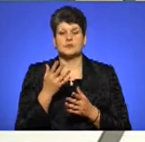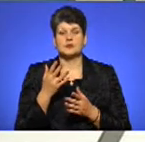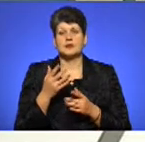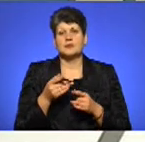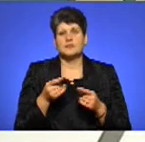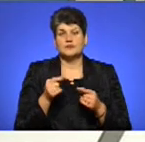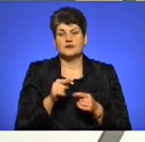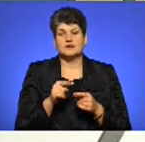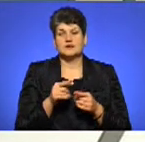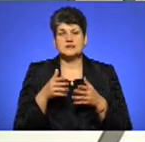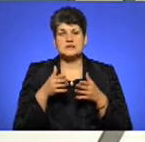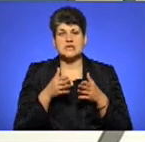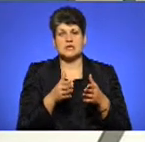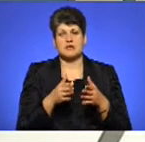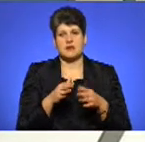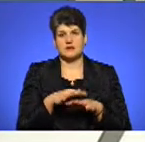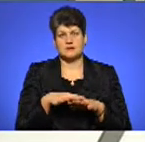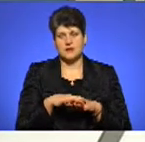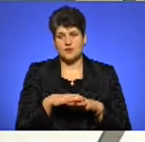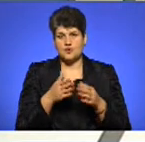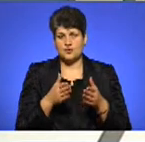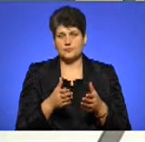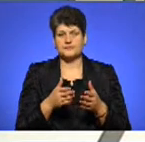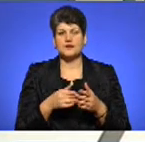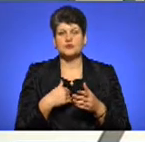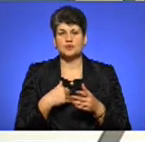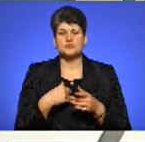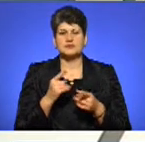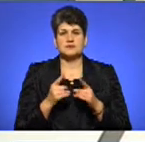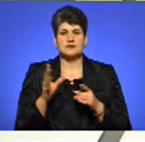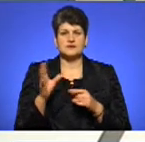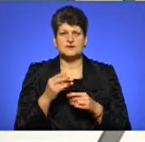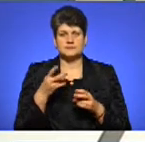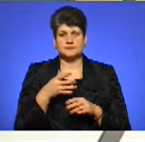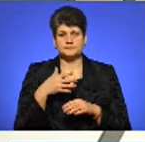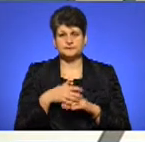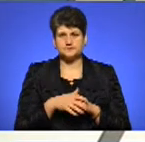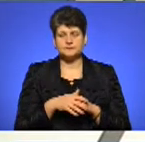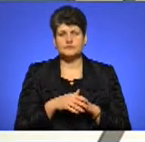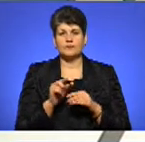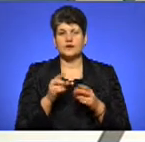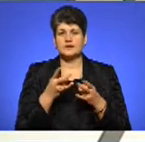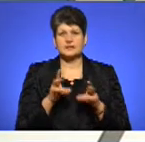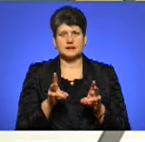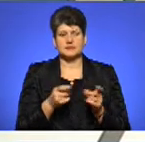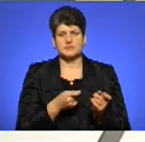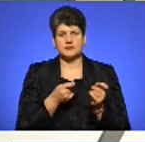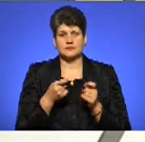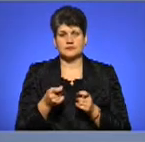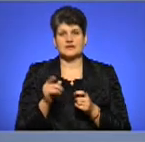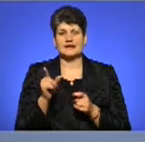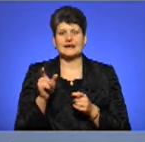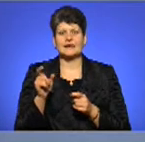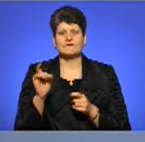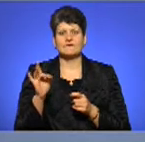Тобто, тут є дві сторони медалі, і, насправді, всім треба відійти, ми маємо зрозуміти, що не треба ввозити євробляхи, але